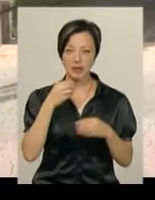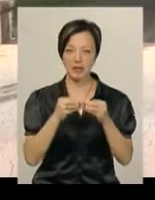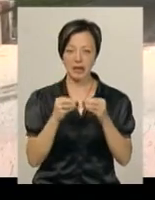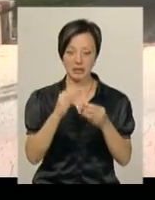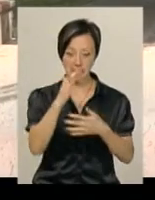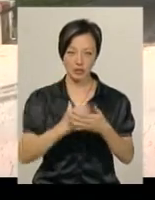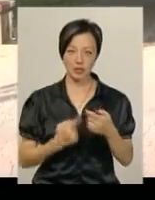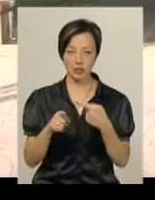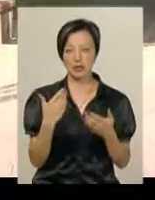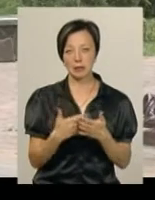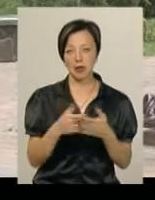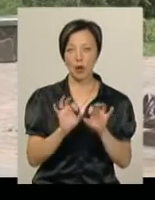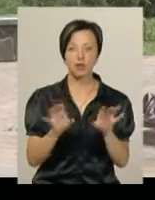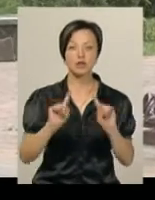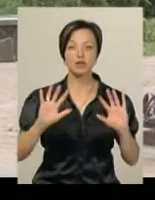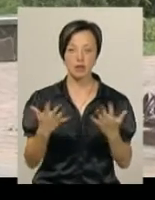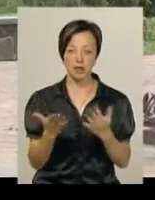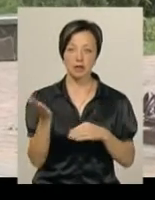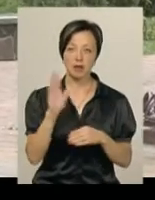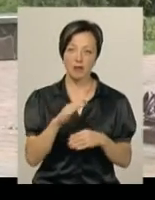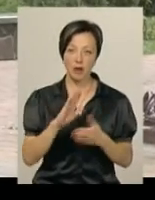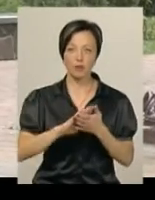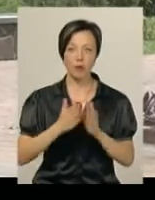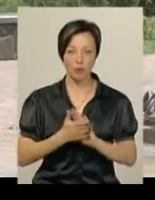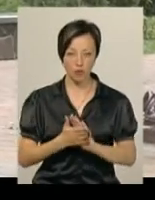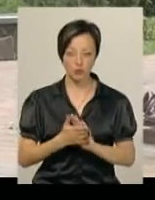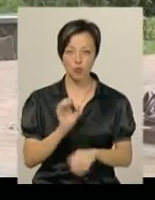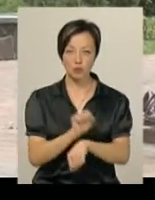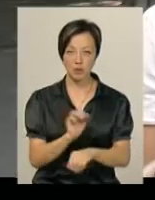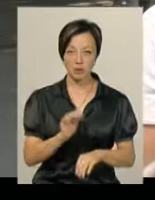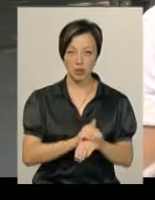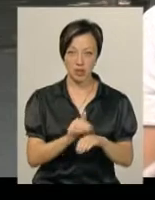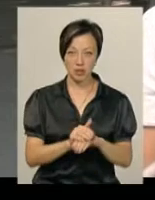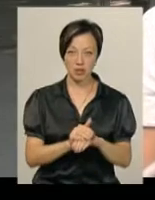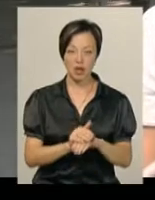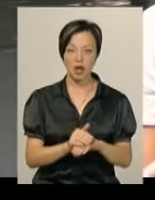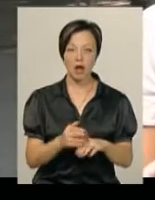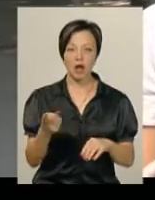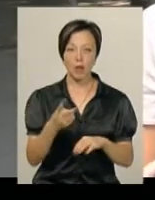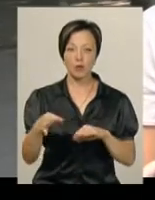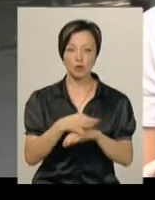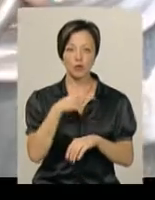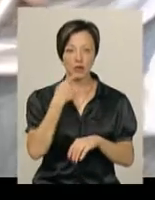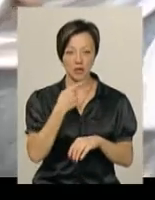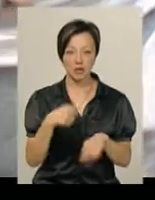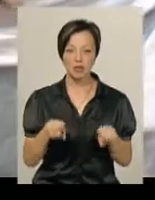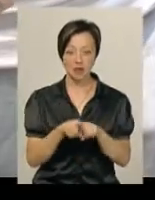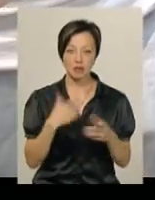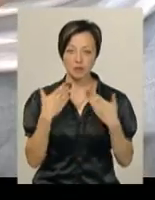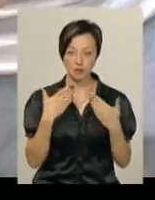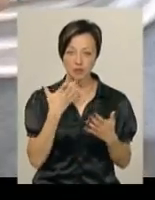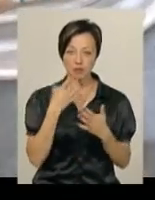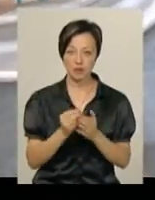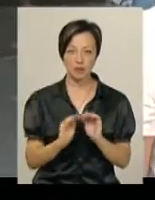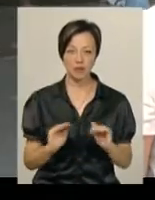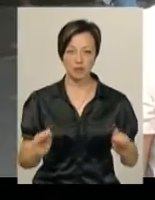10 інших. Наприклад, розкажи, що сталося, давай ми з тобою домовимося, зупинись, будь ласка. Подружжя Мазарів з Хмельницького кажуть, саме так і спілкуються